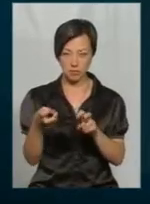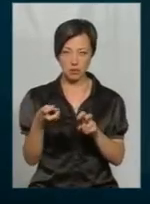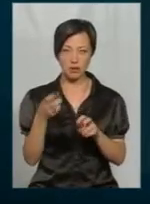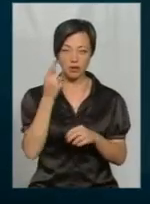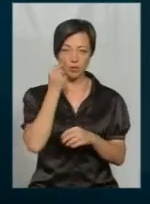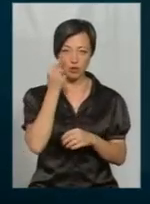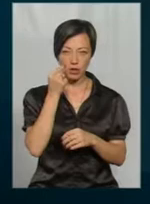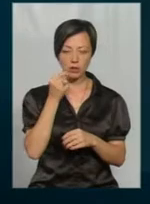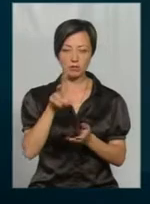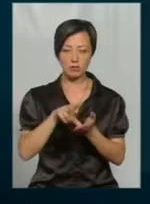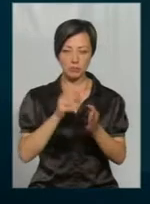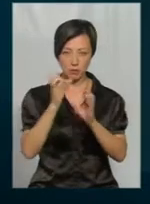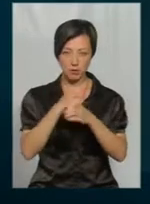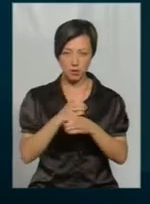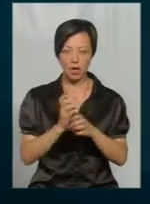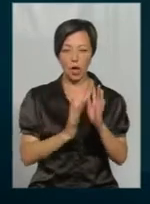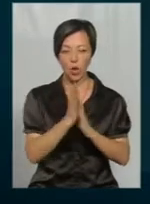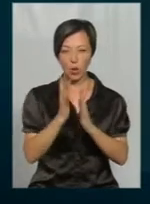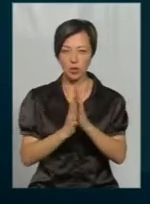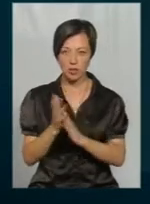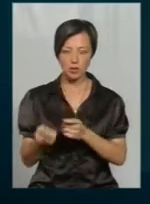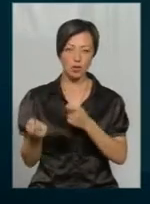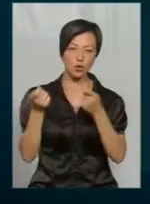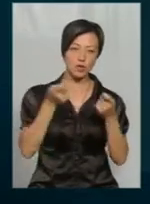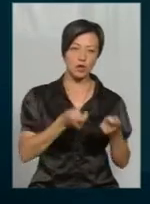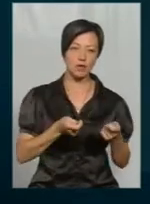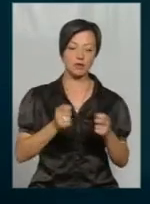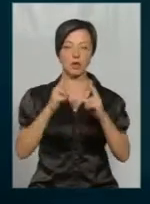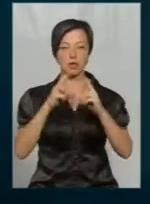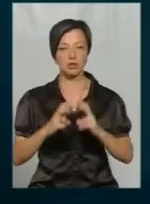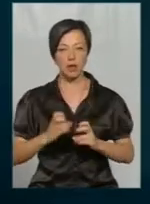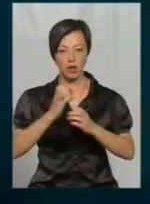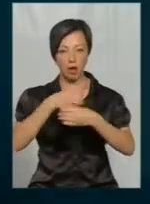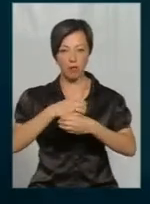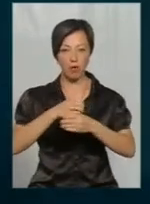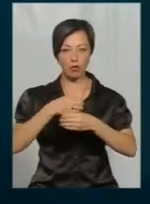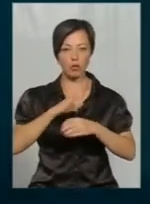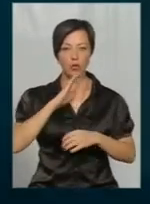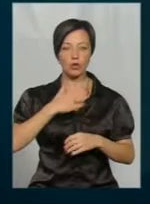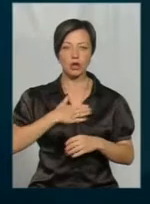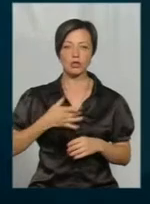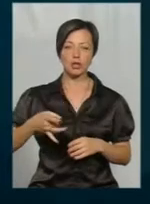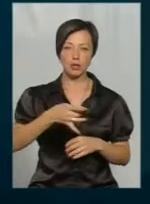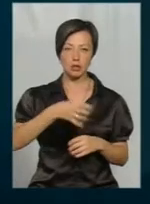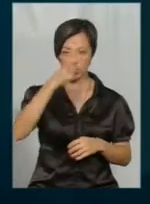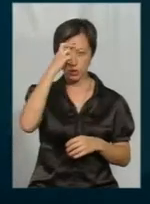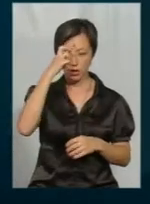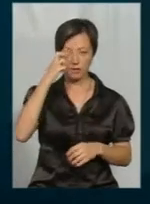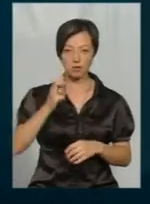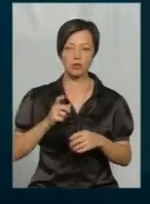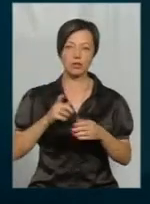зразки рослин, заставлені для дослідження в лабораторію нашого регіонального державного лабораторію